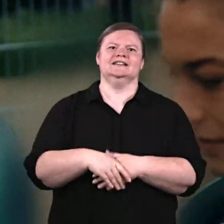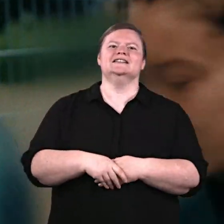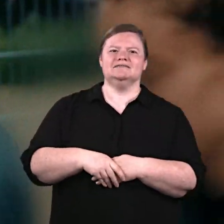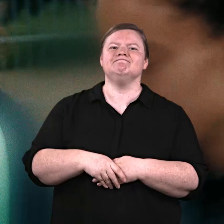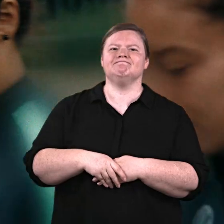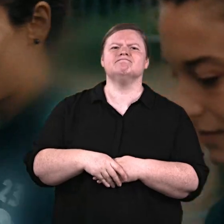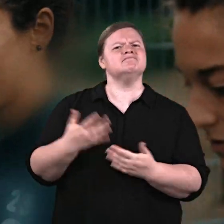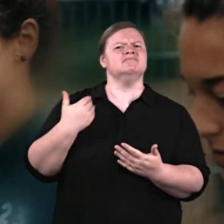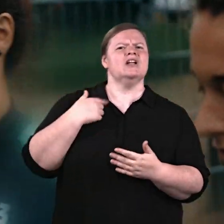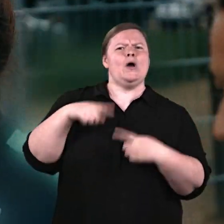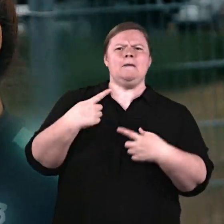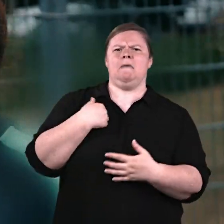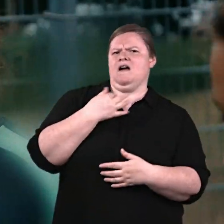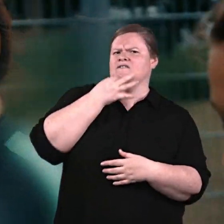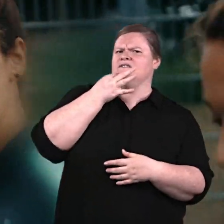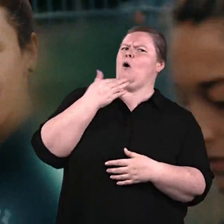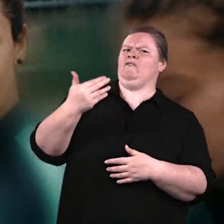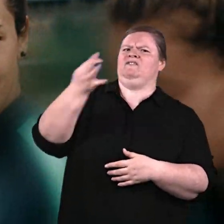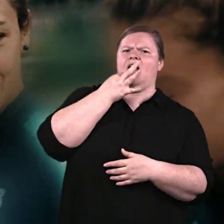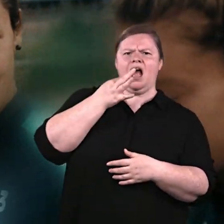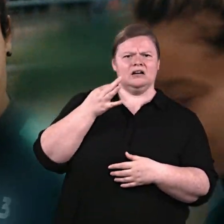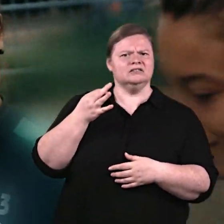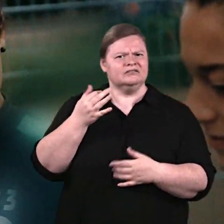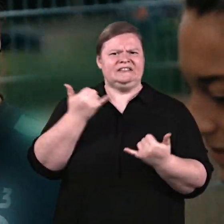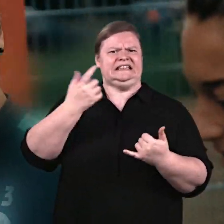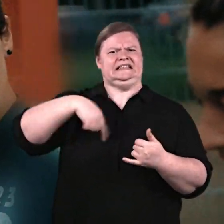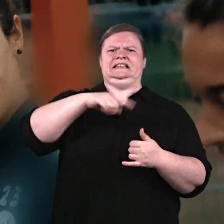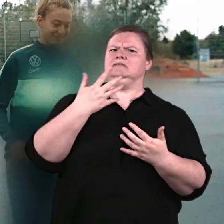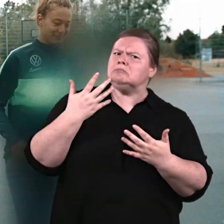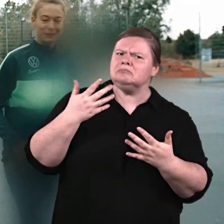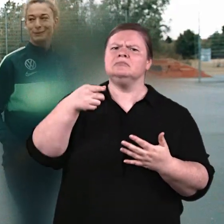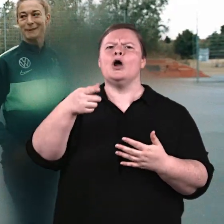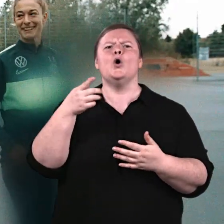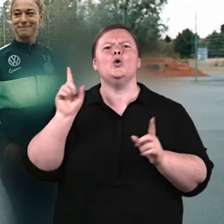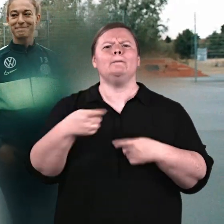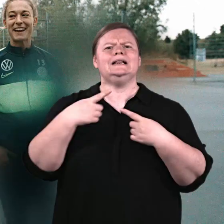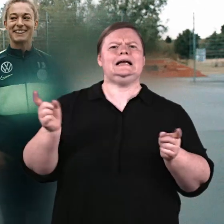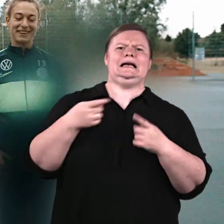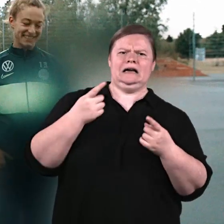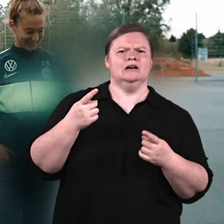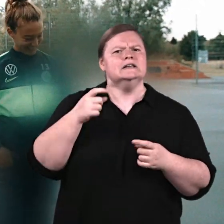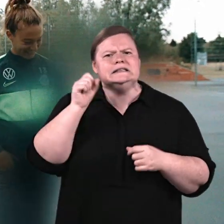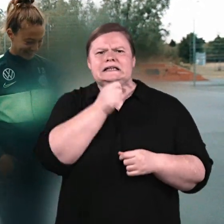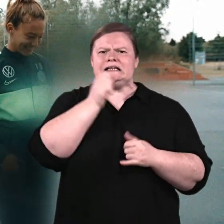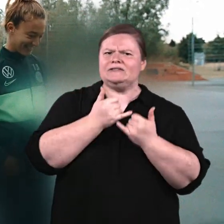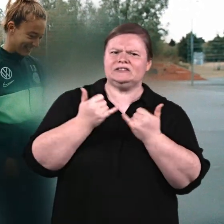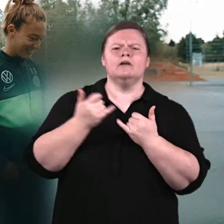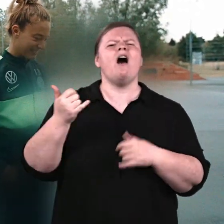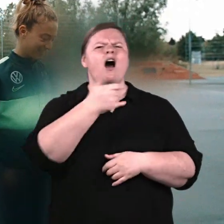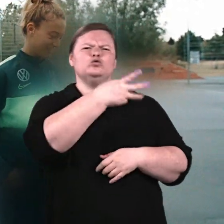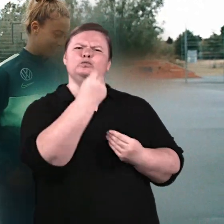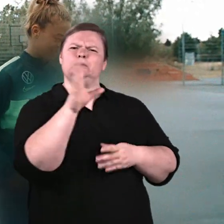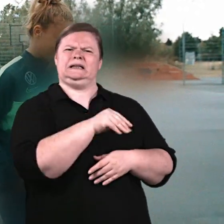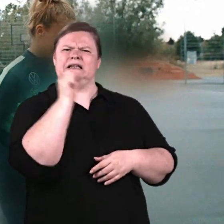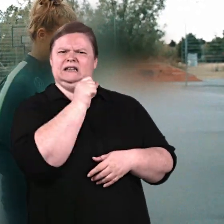Zum Beispiel werde ich oft gefragt, werden wir die Hymne singen aus der Nationalmannschaft? Du singst sie mit mir? Ich sing sie mit. Ich sing sie